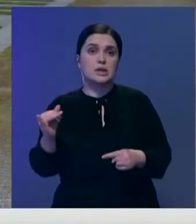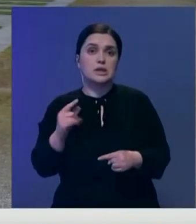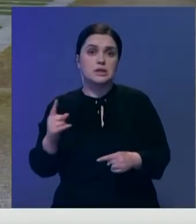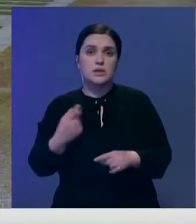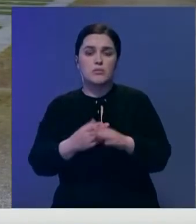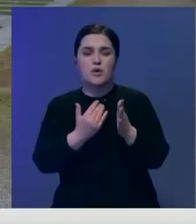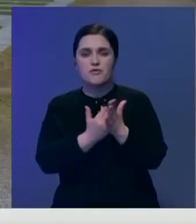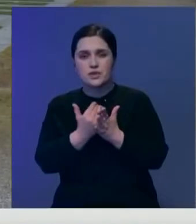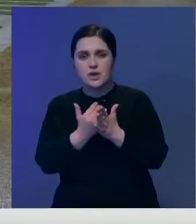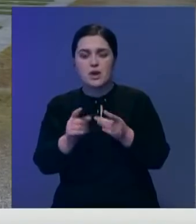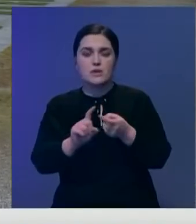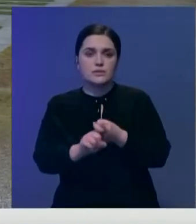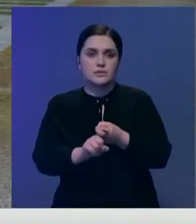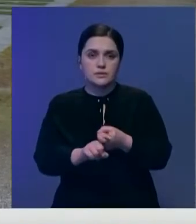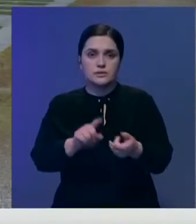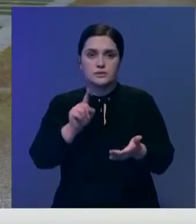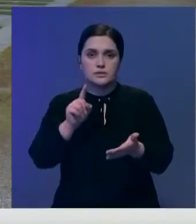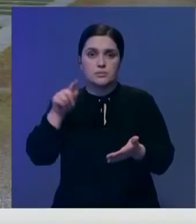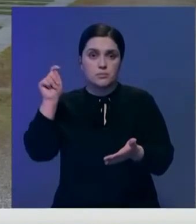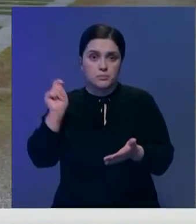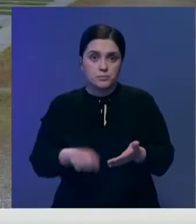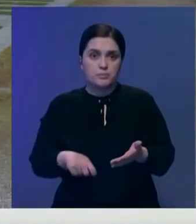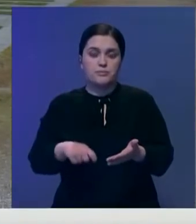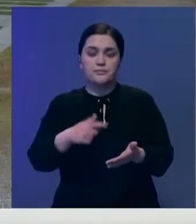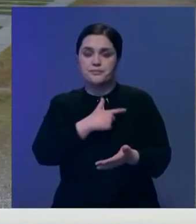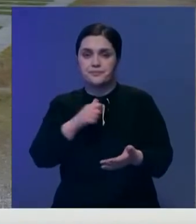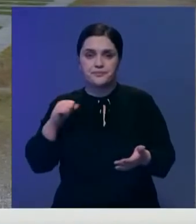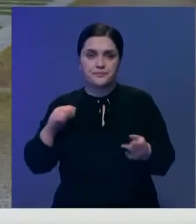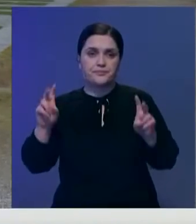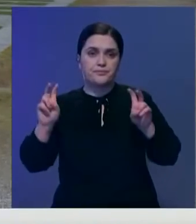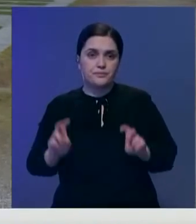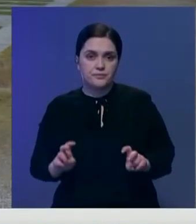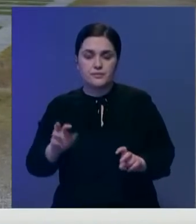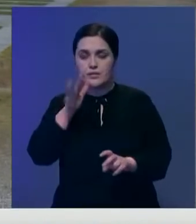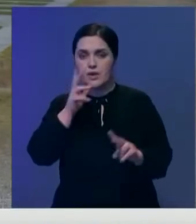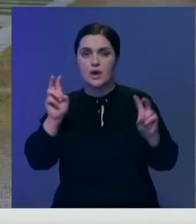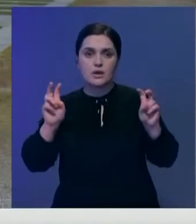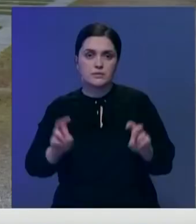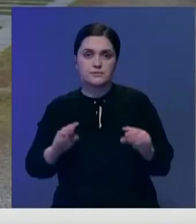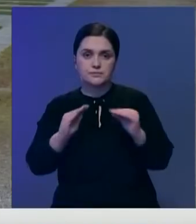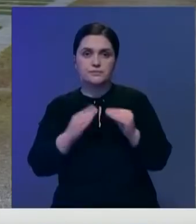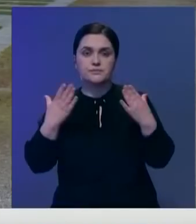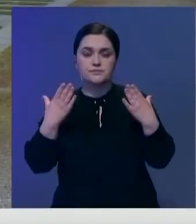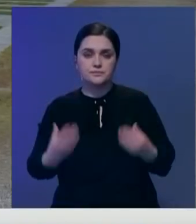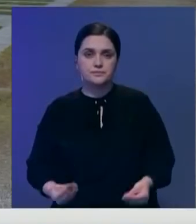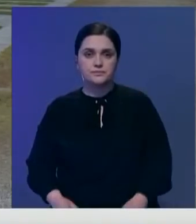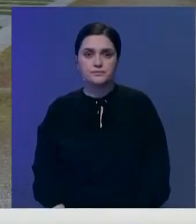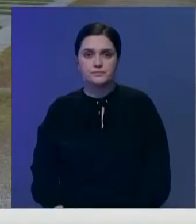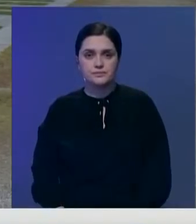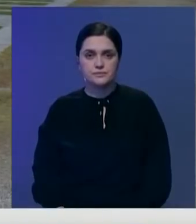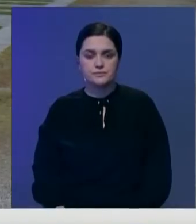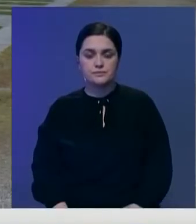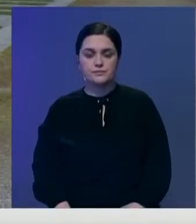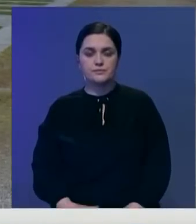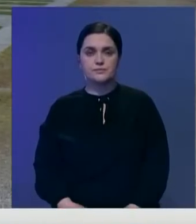с высоким числом инфицированных должны по прилету уйти на самоизоляцию. Срок карантина 10 дней. Шулпан Айманбаева,